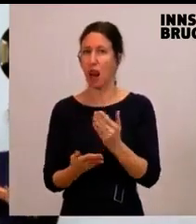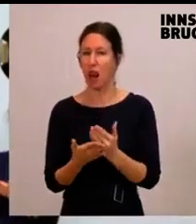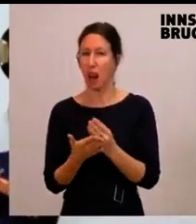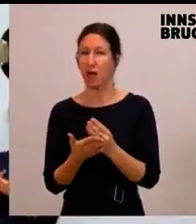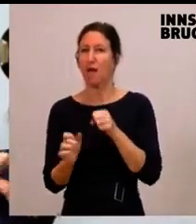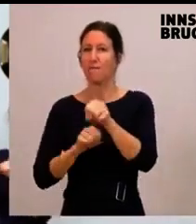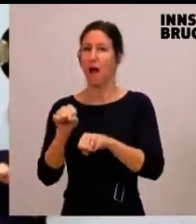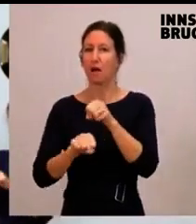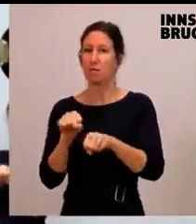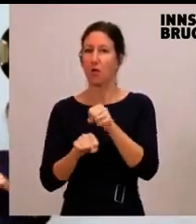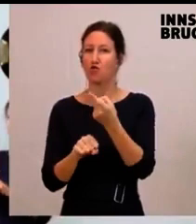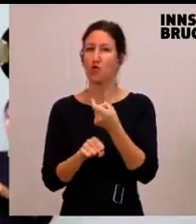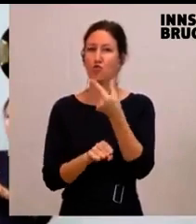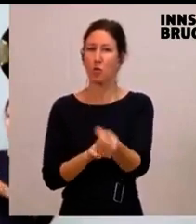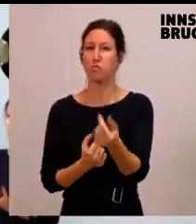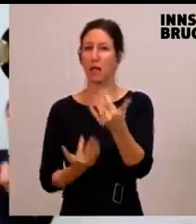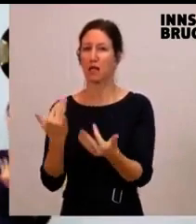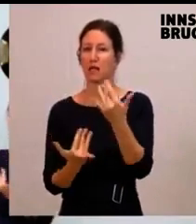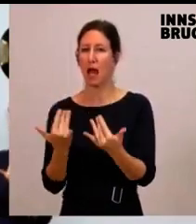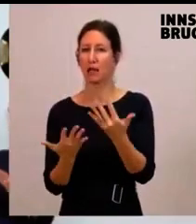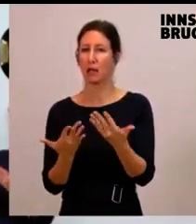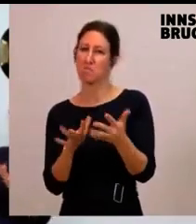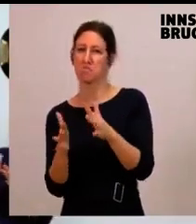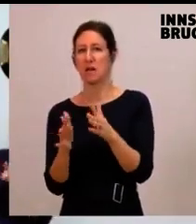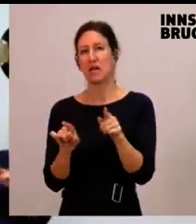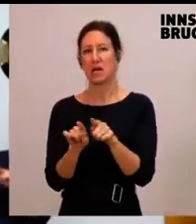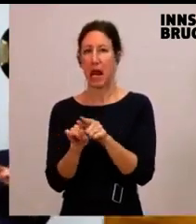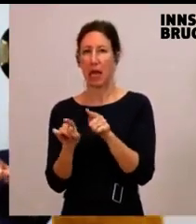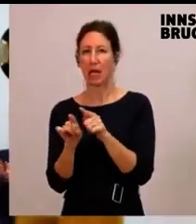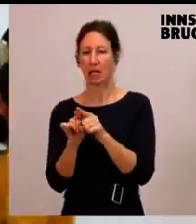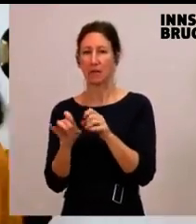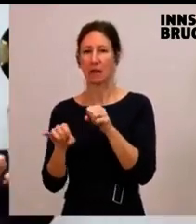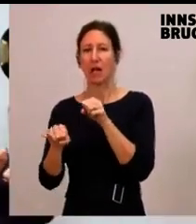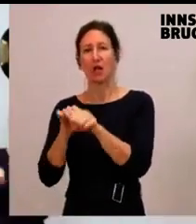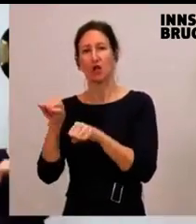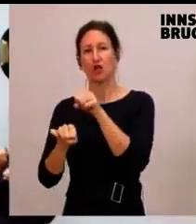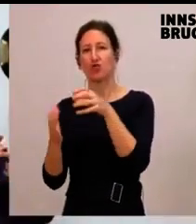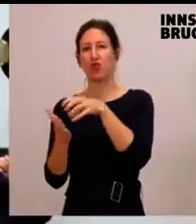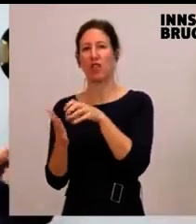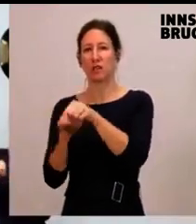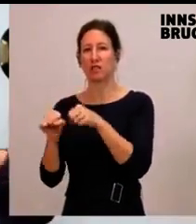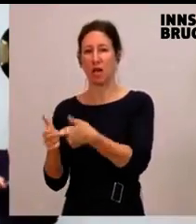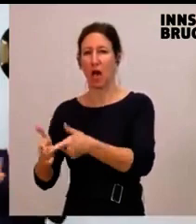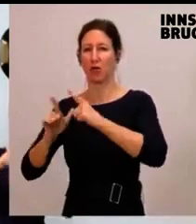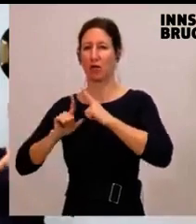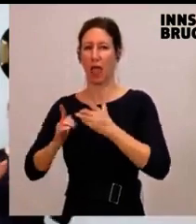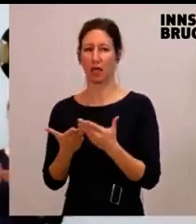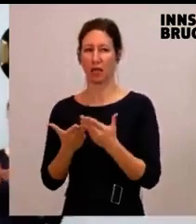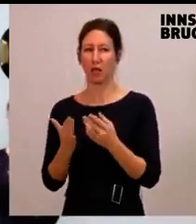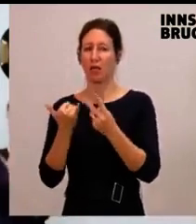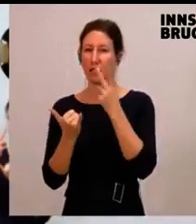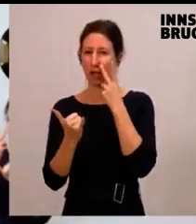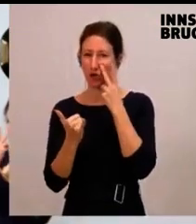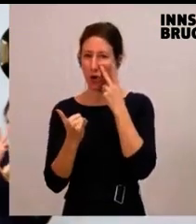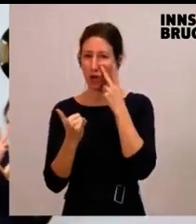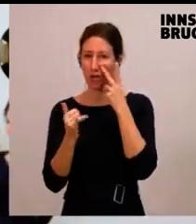Radfahrer doppelt. Vielleicht so ähnlich wie bei der Entleihung des Stadtrates. Man weiß es nicht genau. Jetzt haben wir schon einiges gesehen.